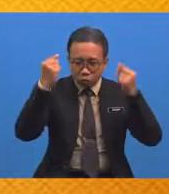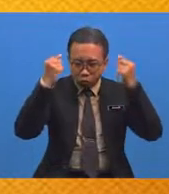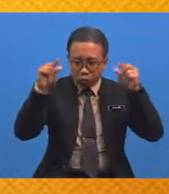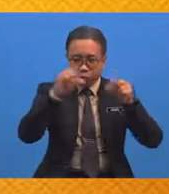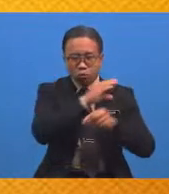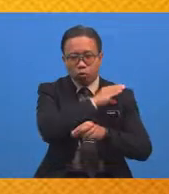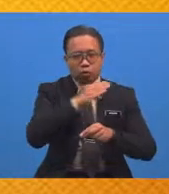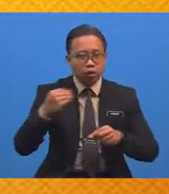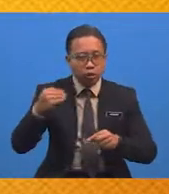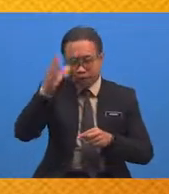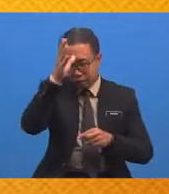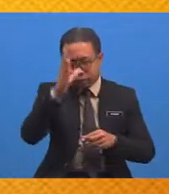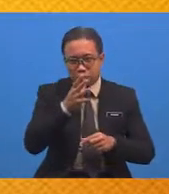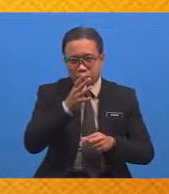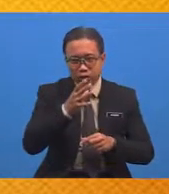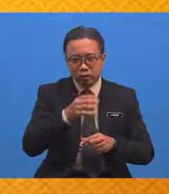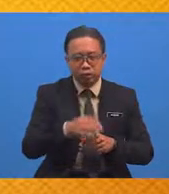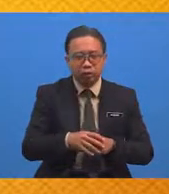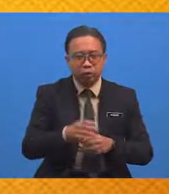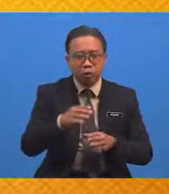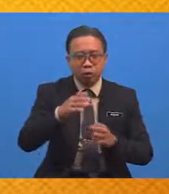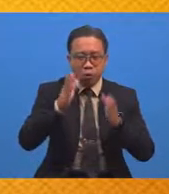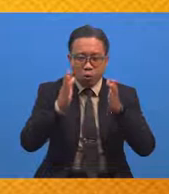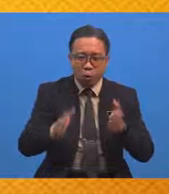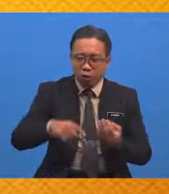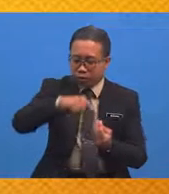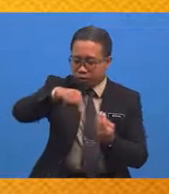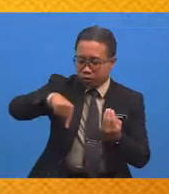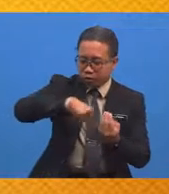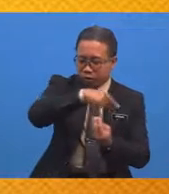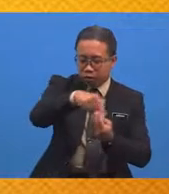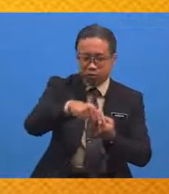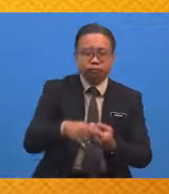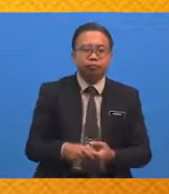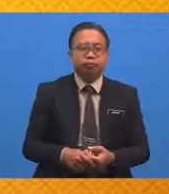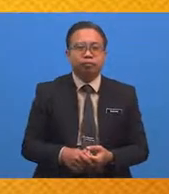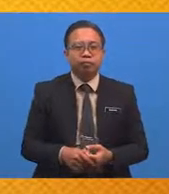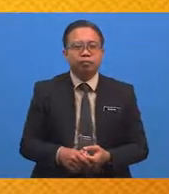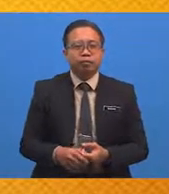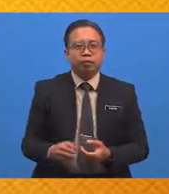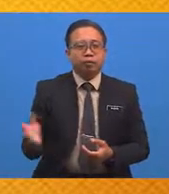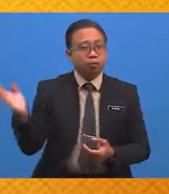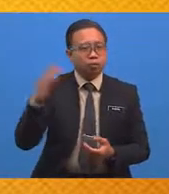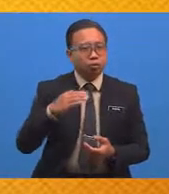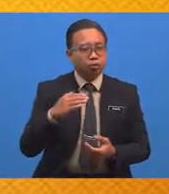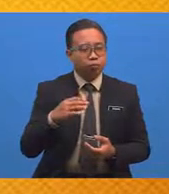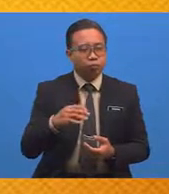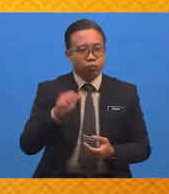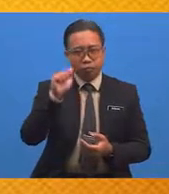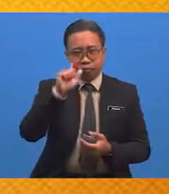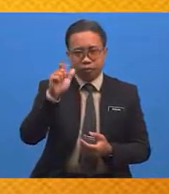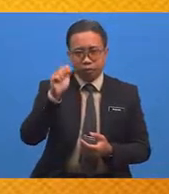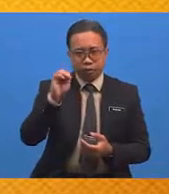Ibu Bapa Serta Orang Di Sekeliling Justeru Jom Kita Berazam